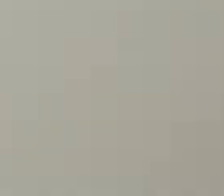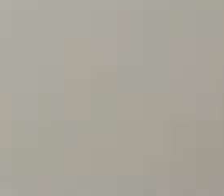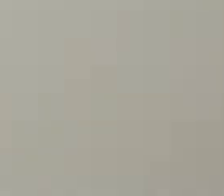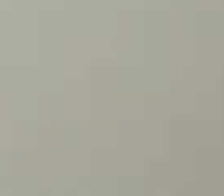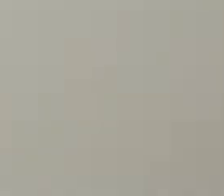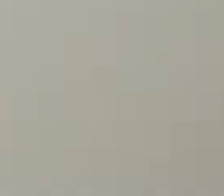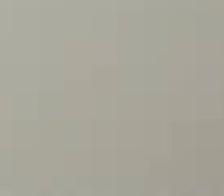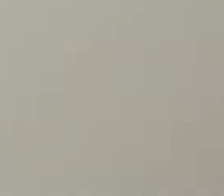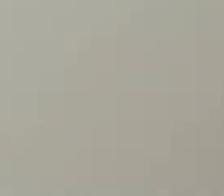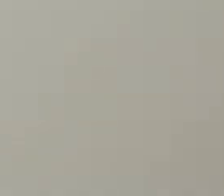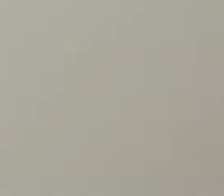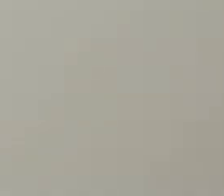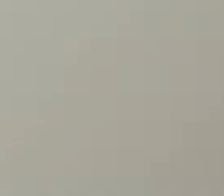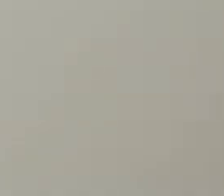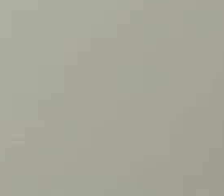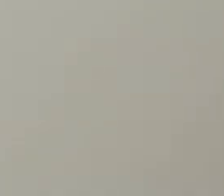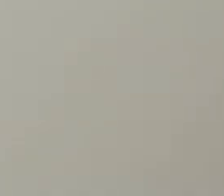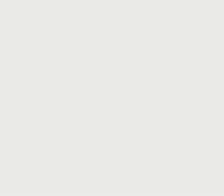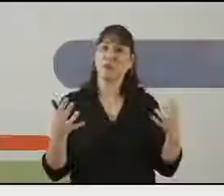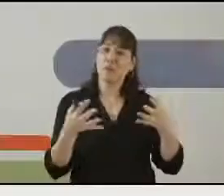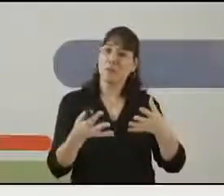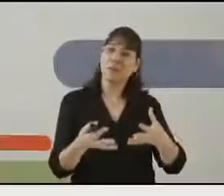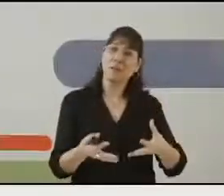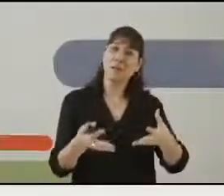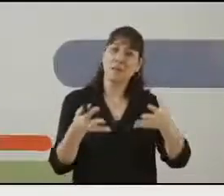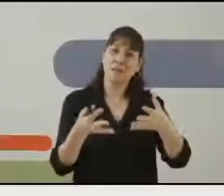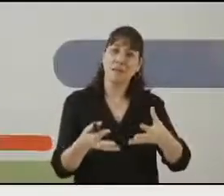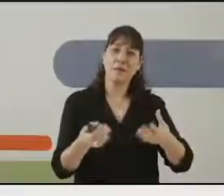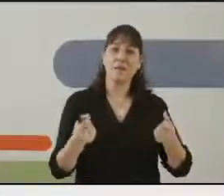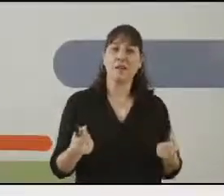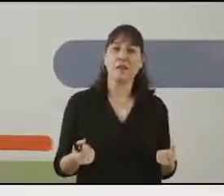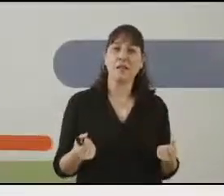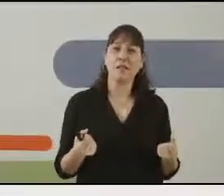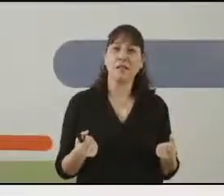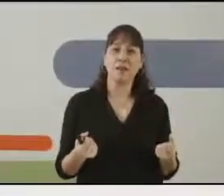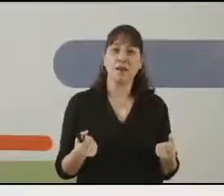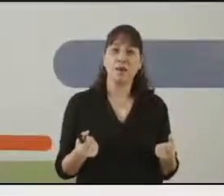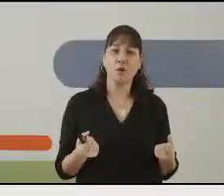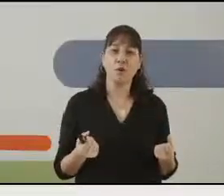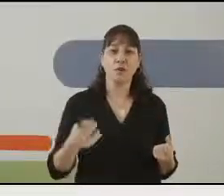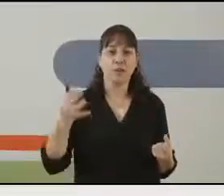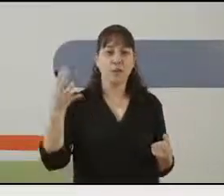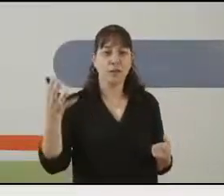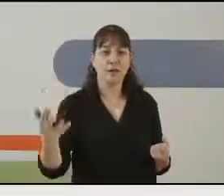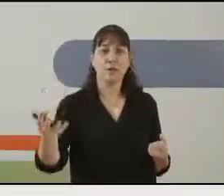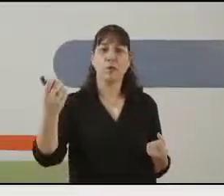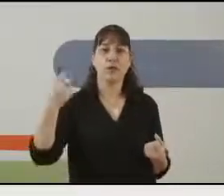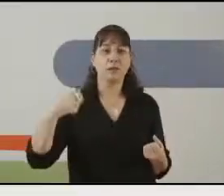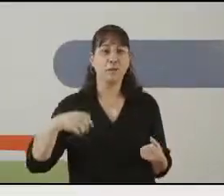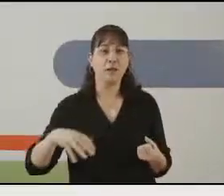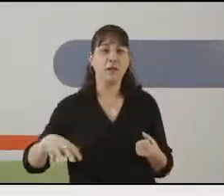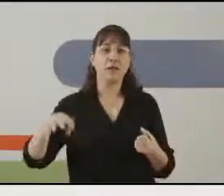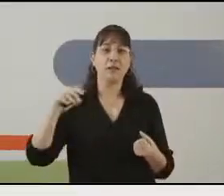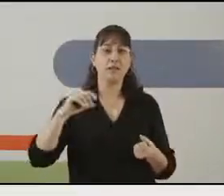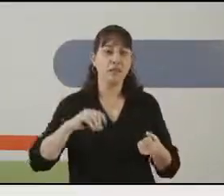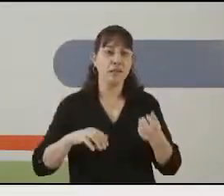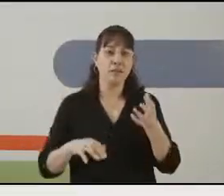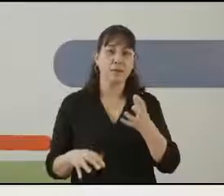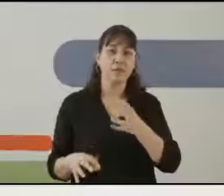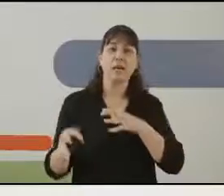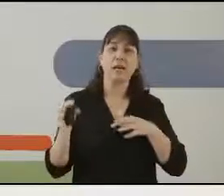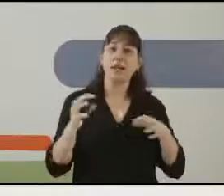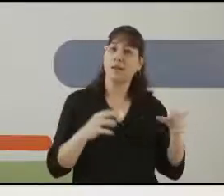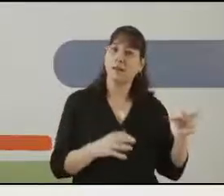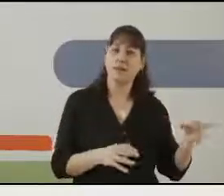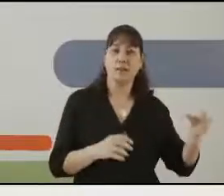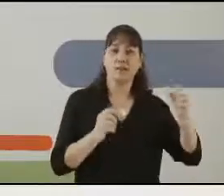אעשה? אני אקח את אותם מצרכים שמתאימים להכנת מרק אוף. אולי את הפוכי האדמה, גזר,